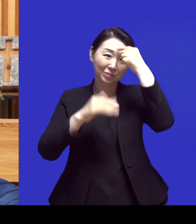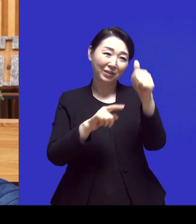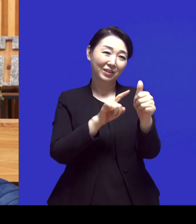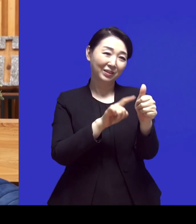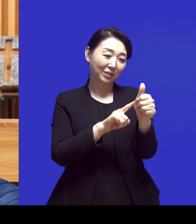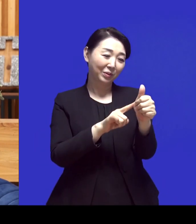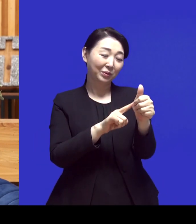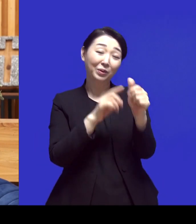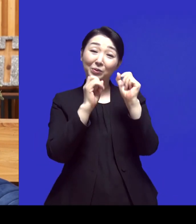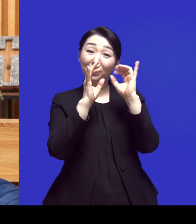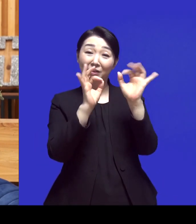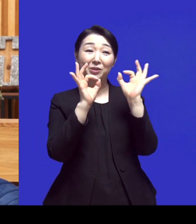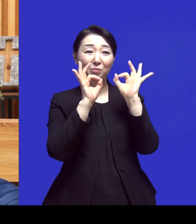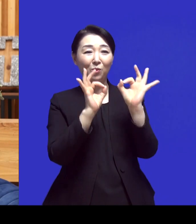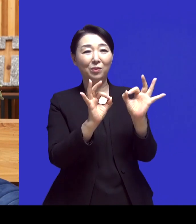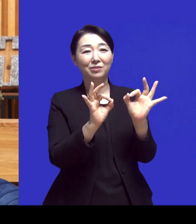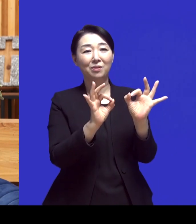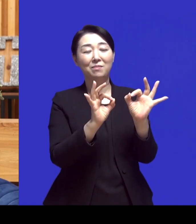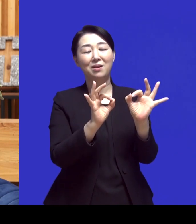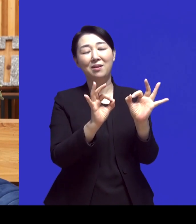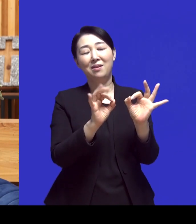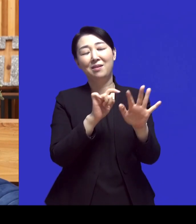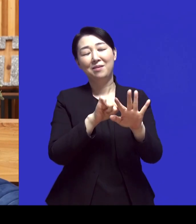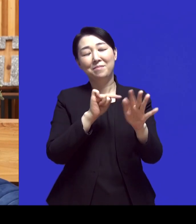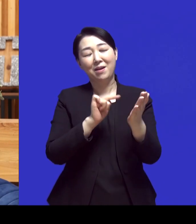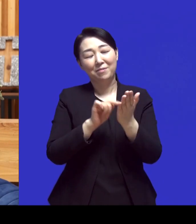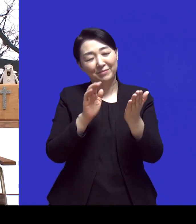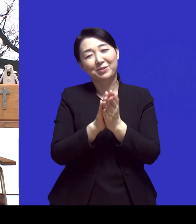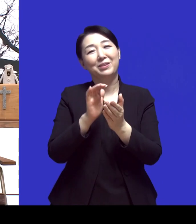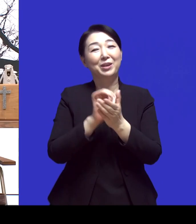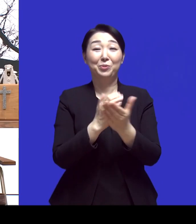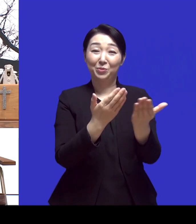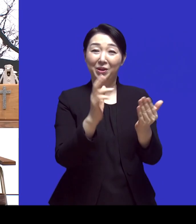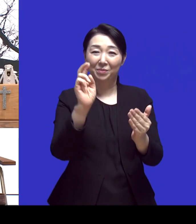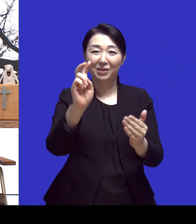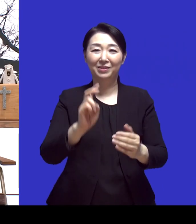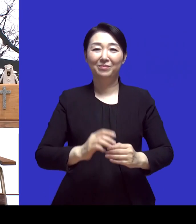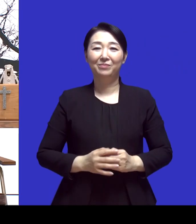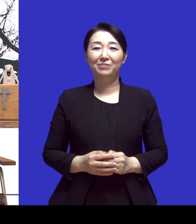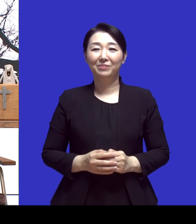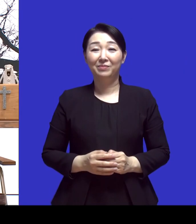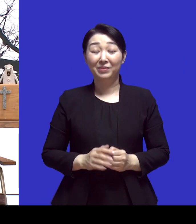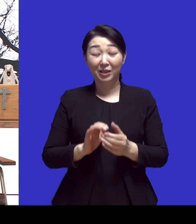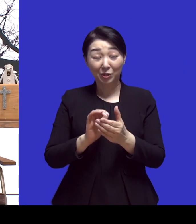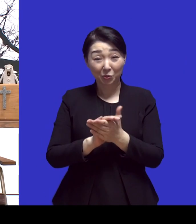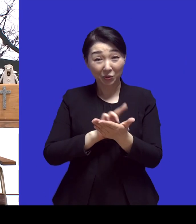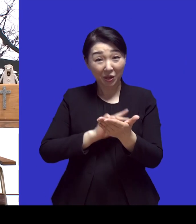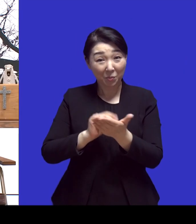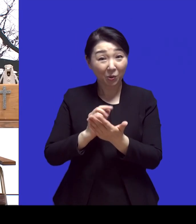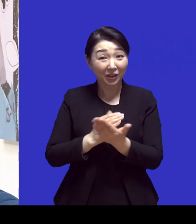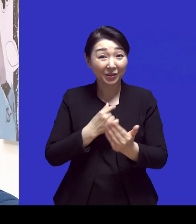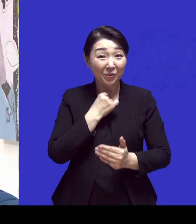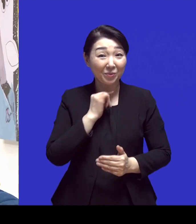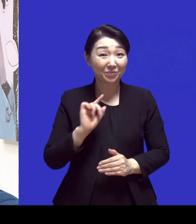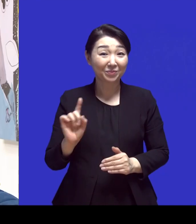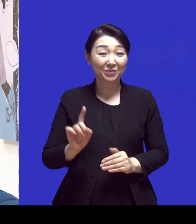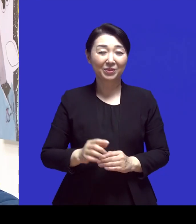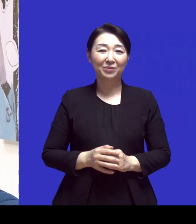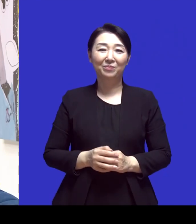선교사님을 위해서 굉장히 뜨겁게 기도해 주실 수 있을 것 같아요 어떤 기도 제목을 나누시고 싶으세요?